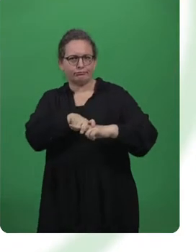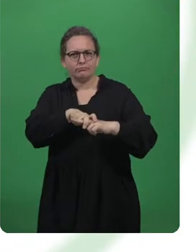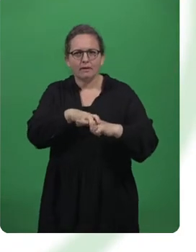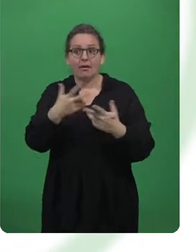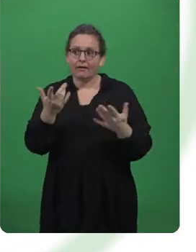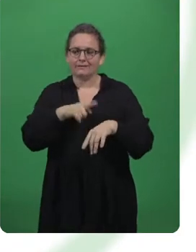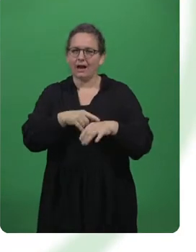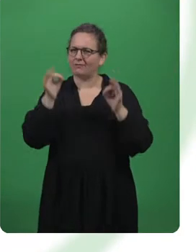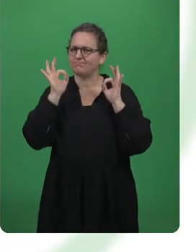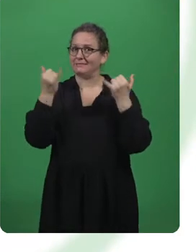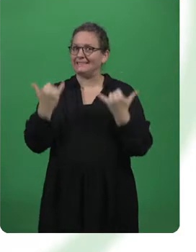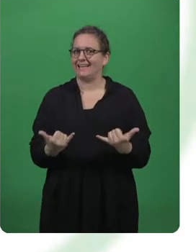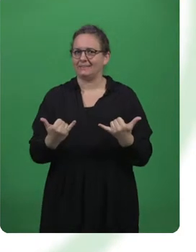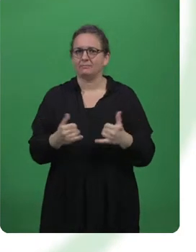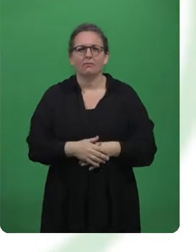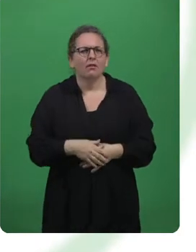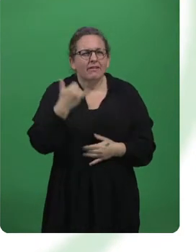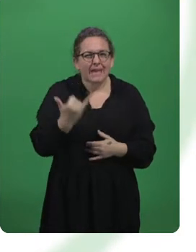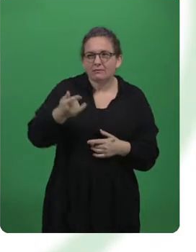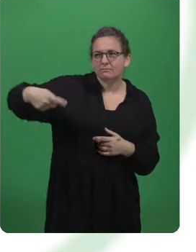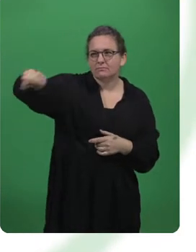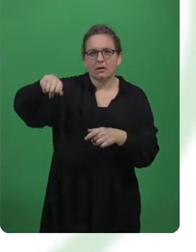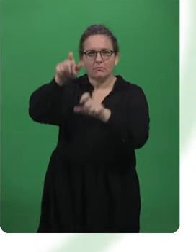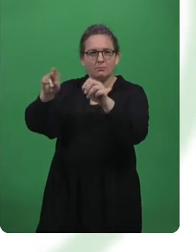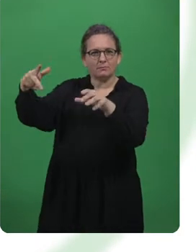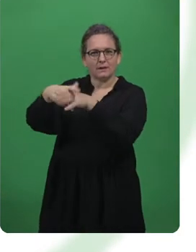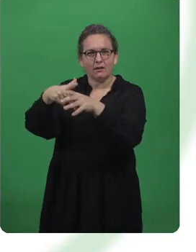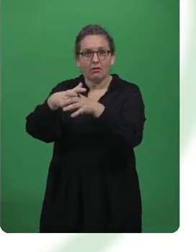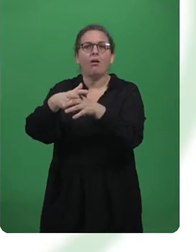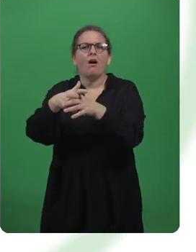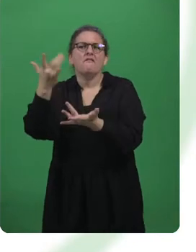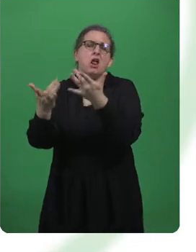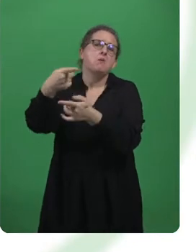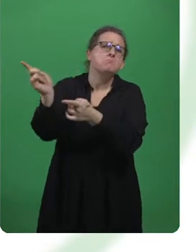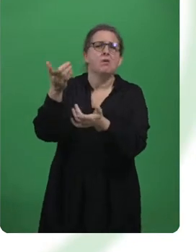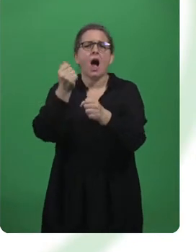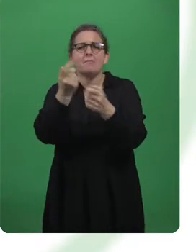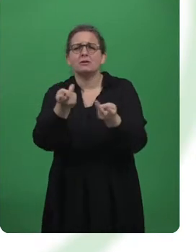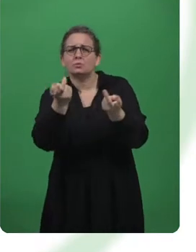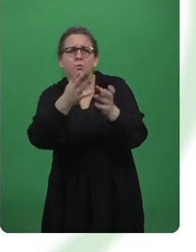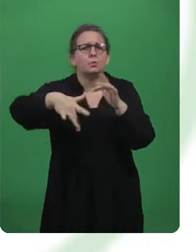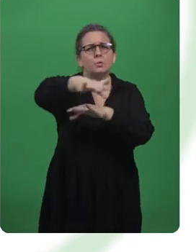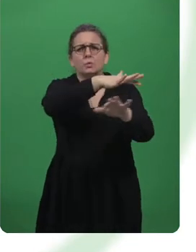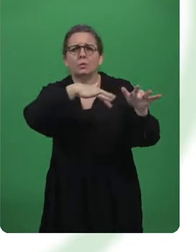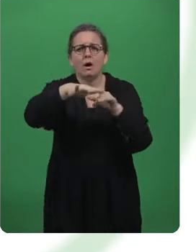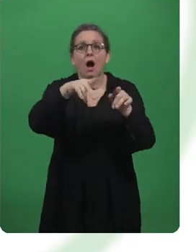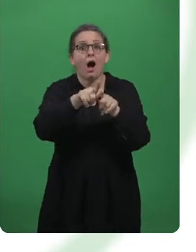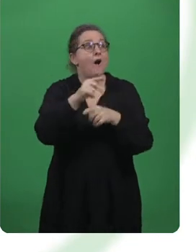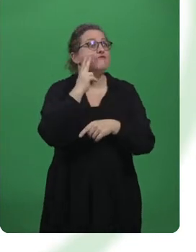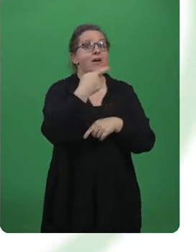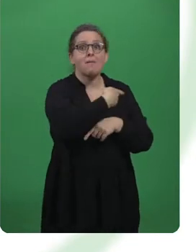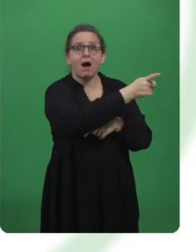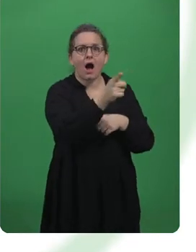Position des Rollstuhlfahrers sprechen. The time is now. Jetzt sind die Menschen mit Behinderung, die vielleicht